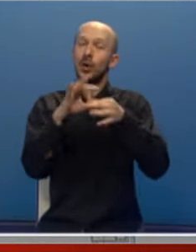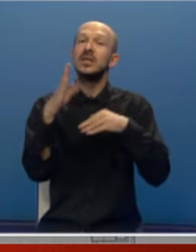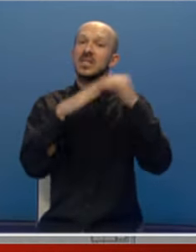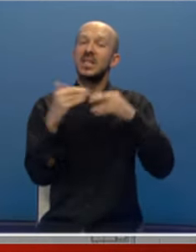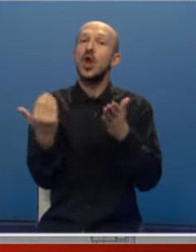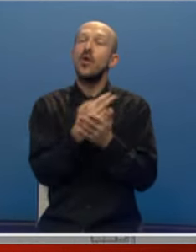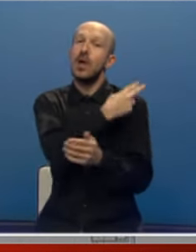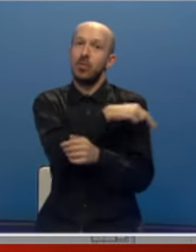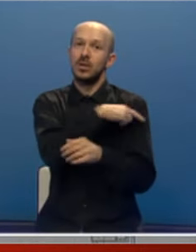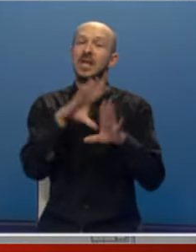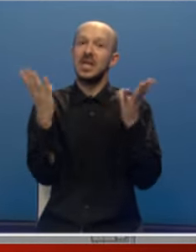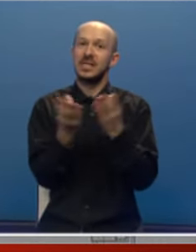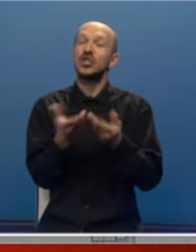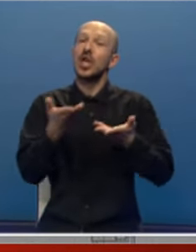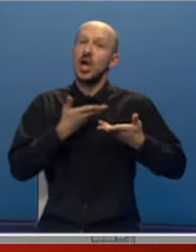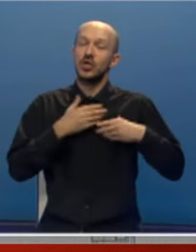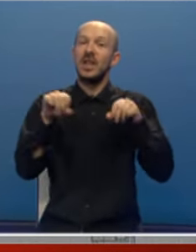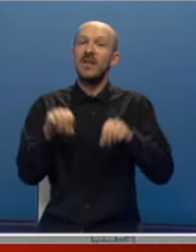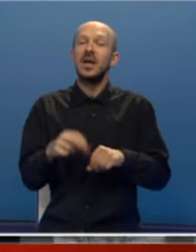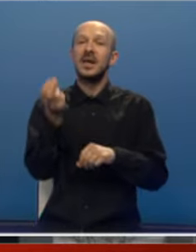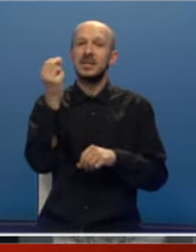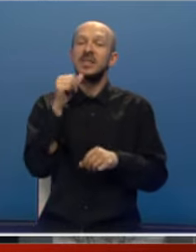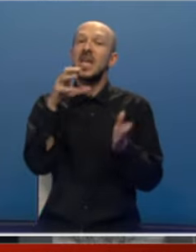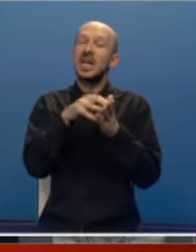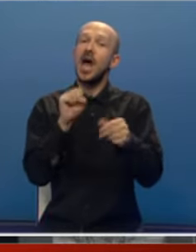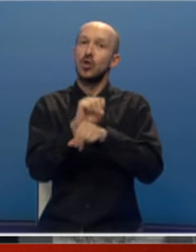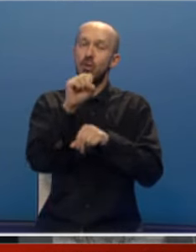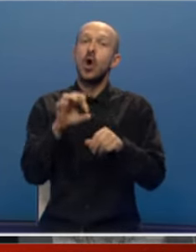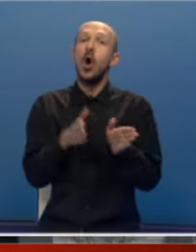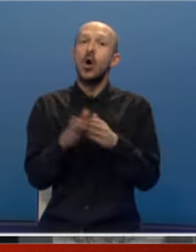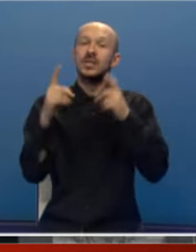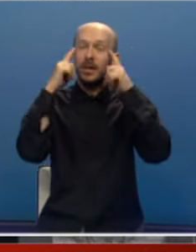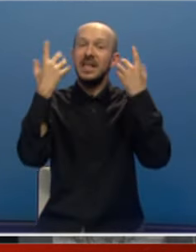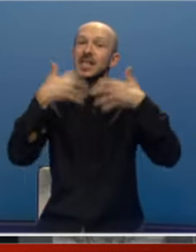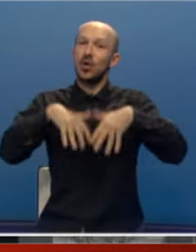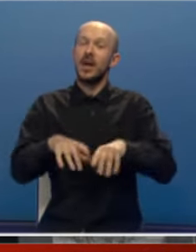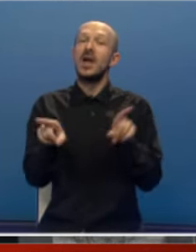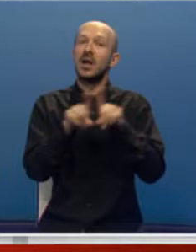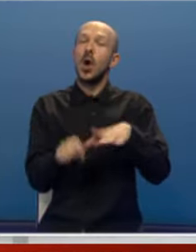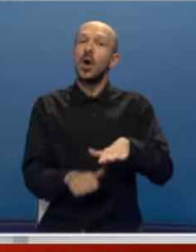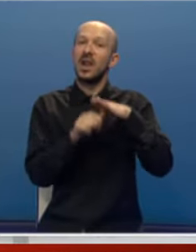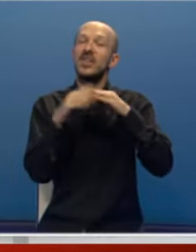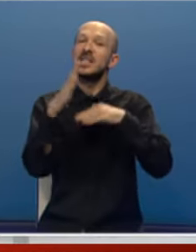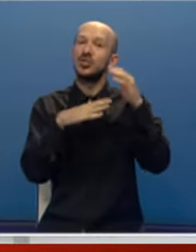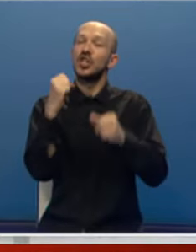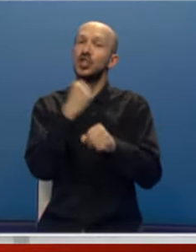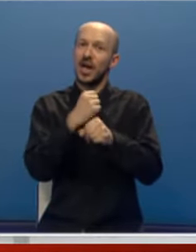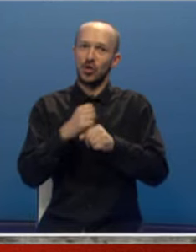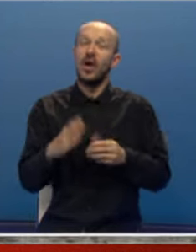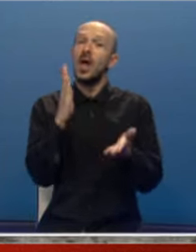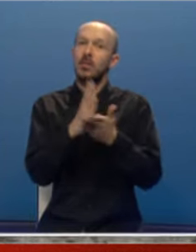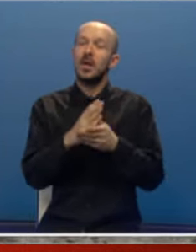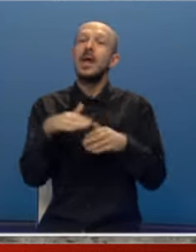izgradnje nove bolnice zajednički su realizovali vlada Srpske i grad Doboj. Osim kineskih kompanija kao glavnih izvođača radova,